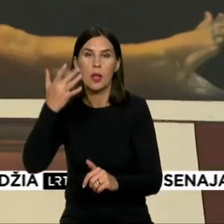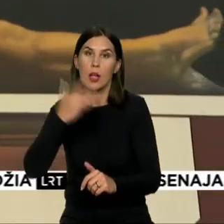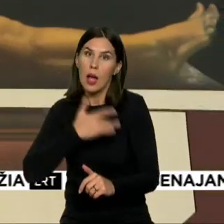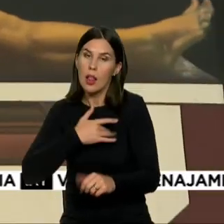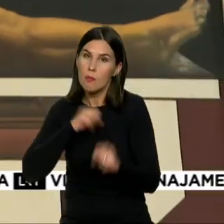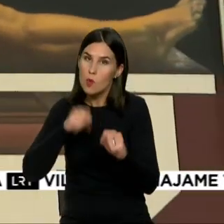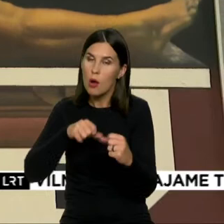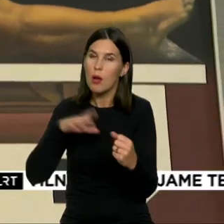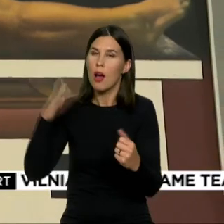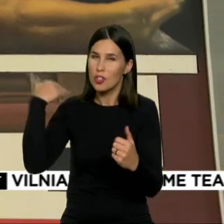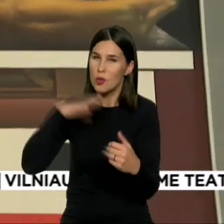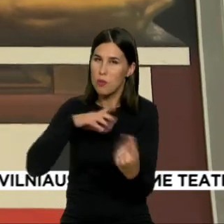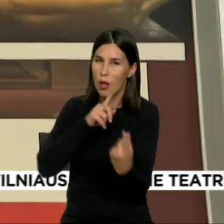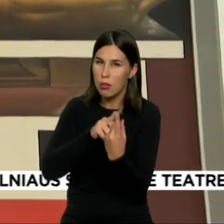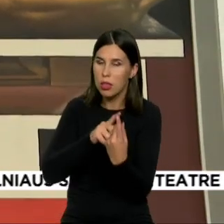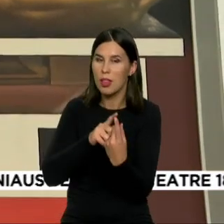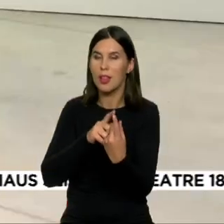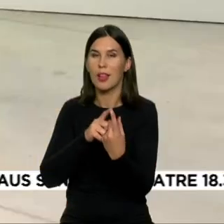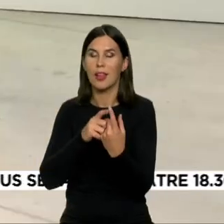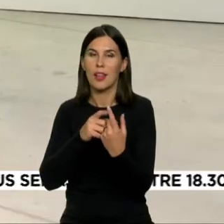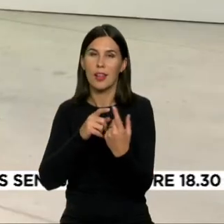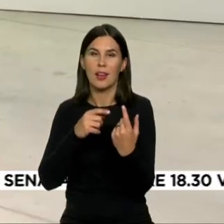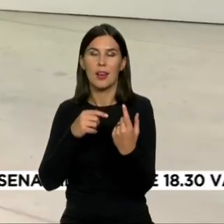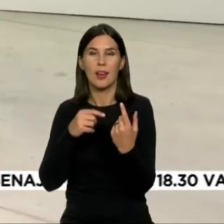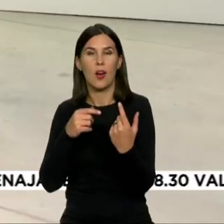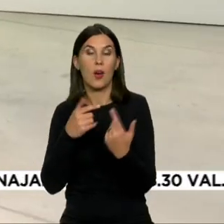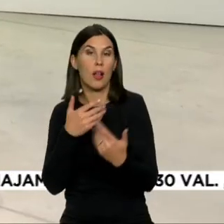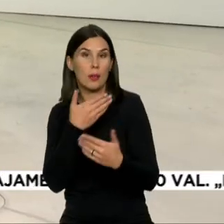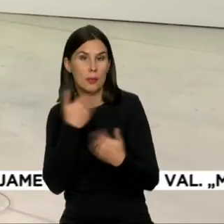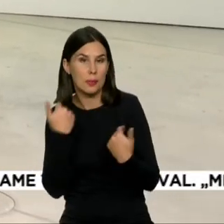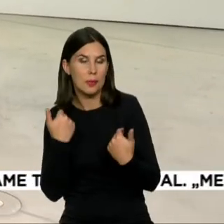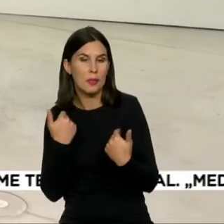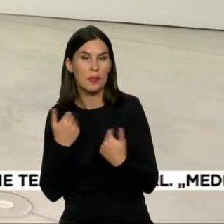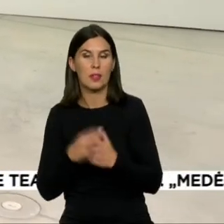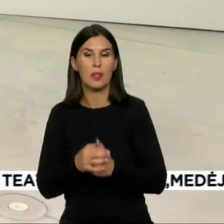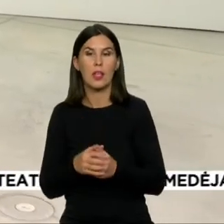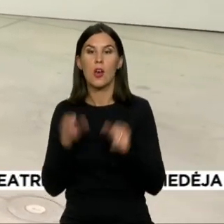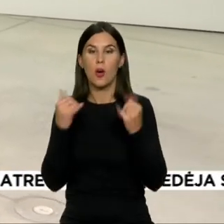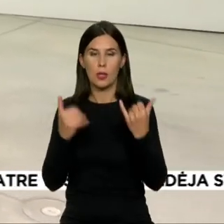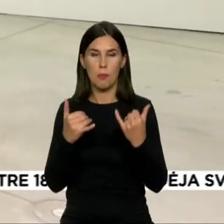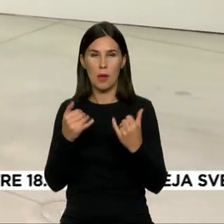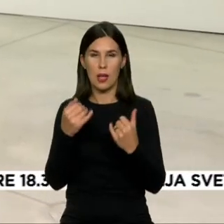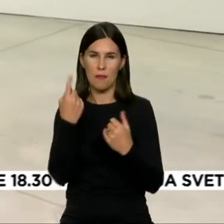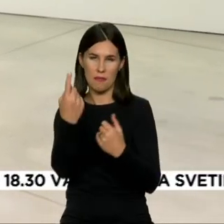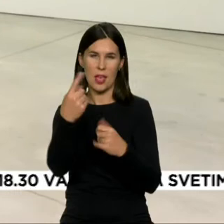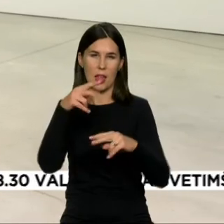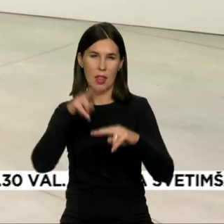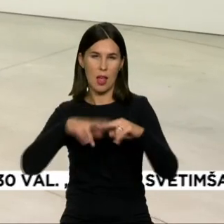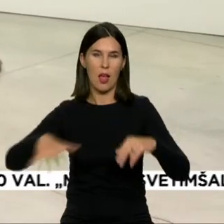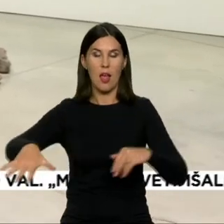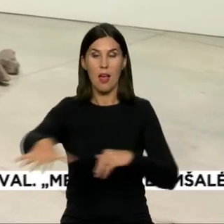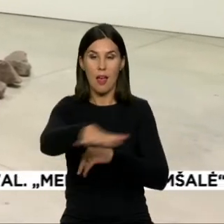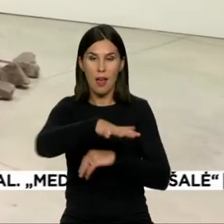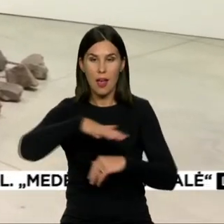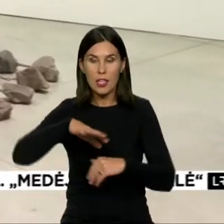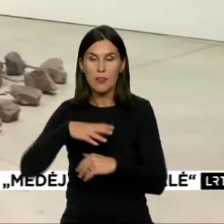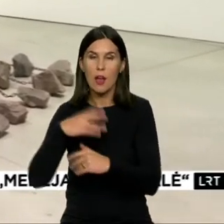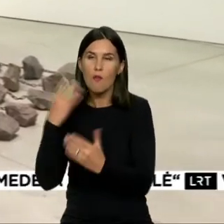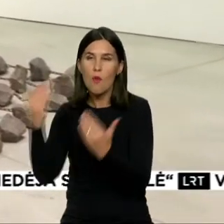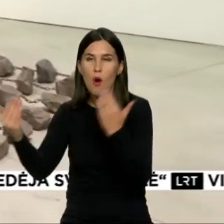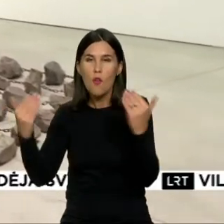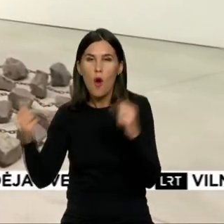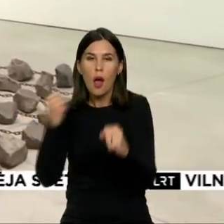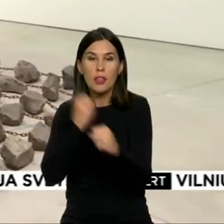jis dabar yra, kai mes suvidom tos fizinės darbus į vieną erdį, sustikimas įvyksta. Pas